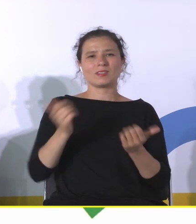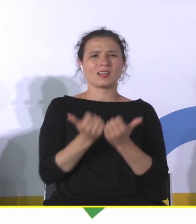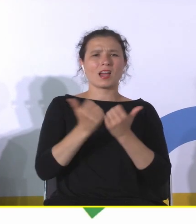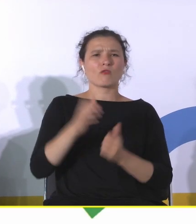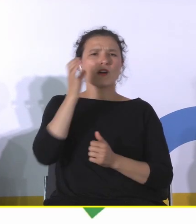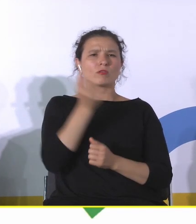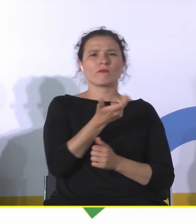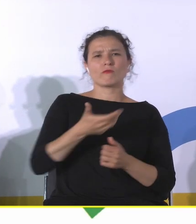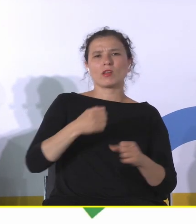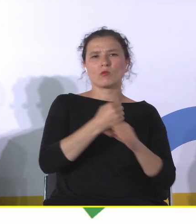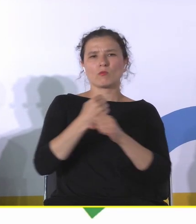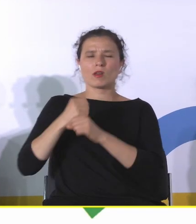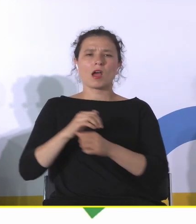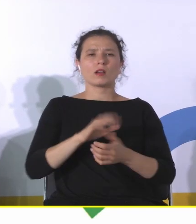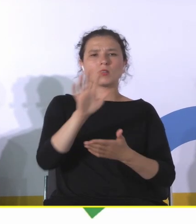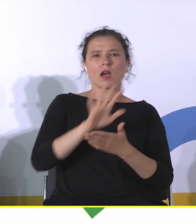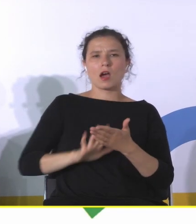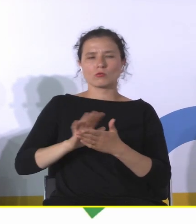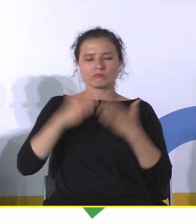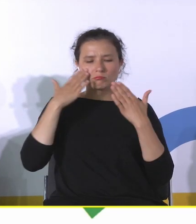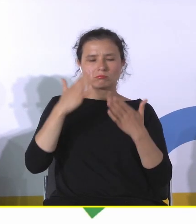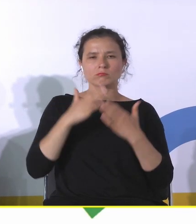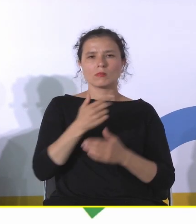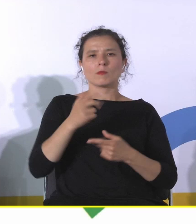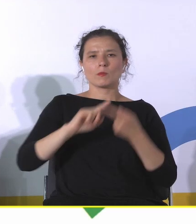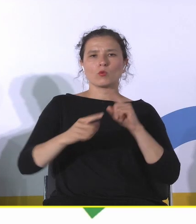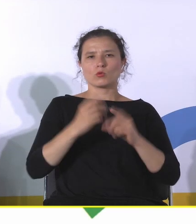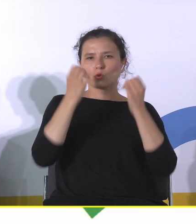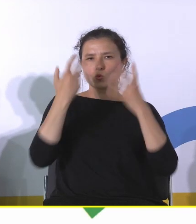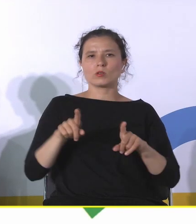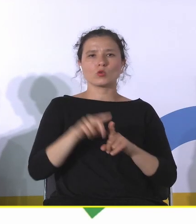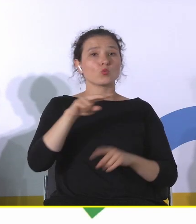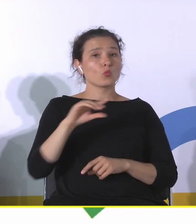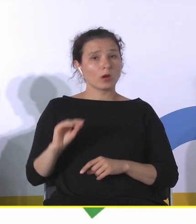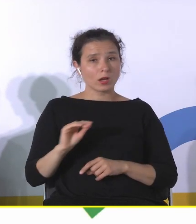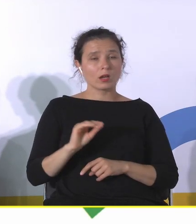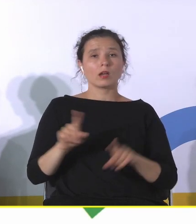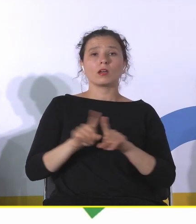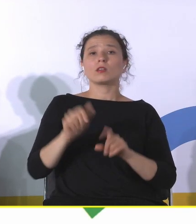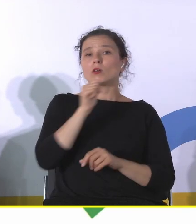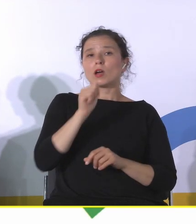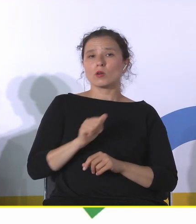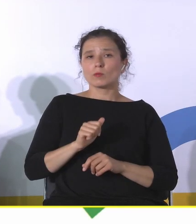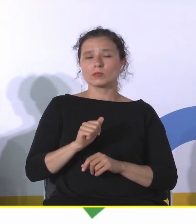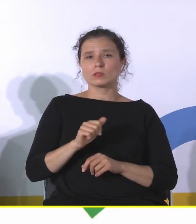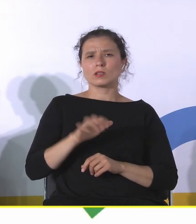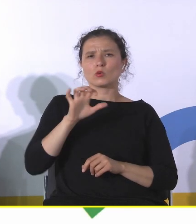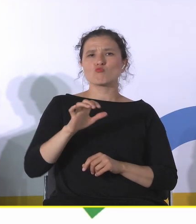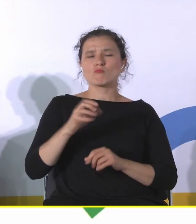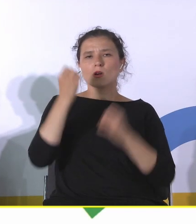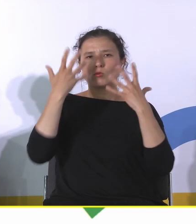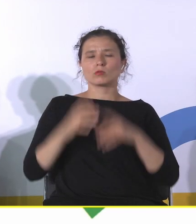artykułów poświęconych polityce kulturalnej Unii Europejskiej, Europejskim Stoję Kultury, roli kultury